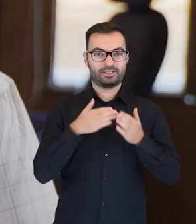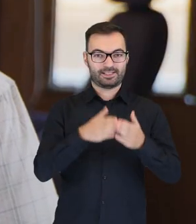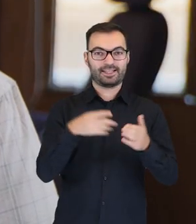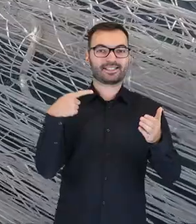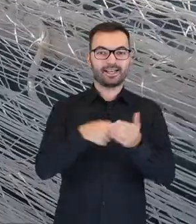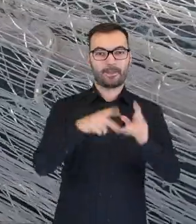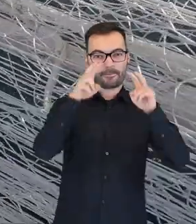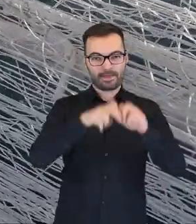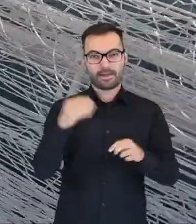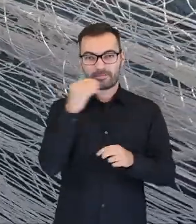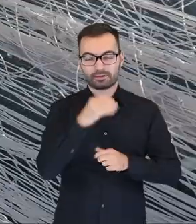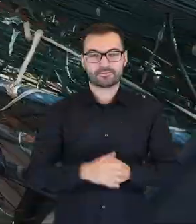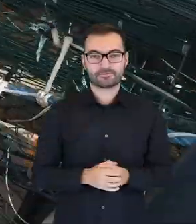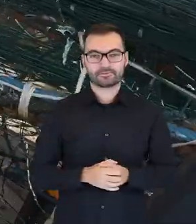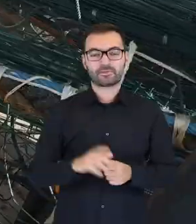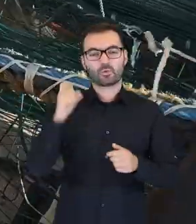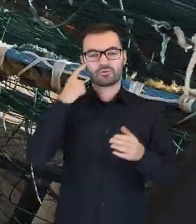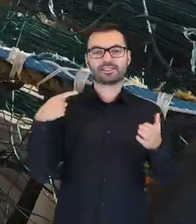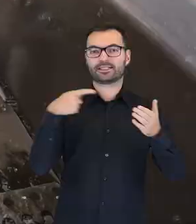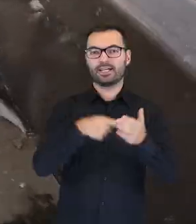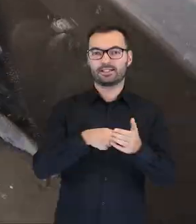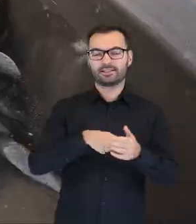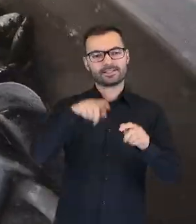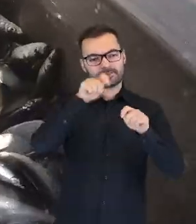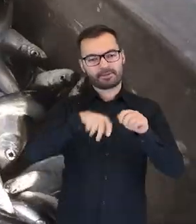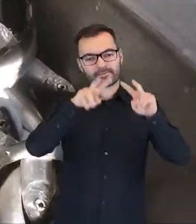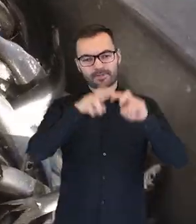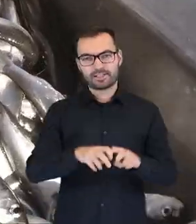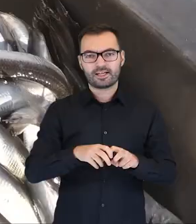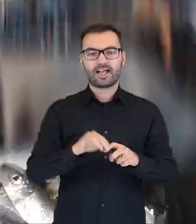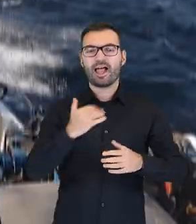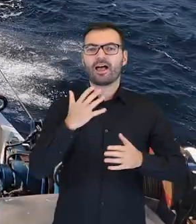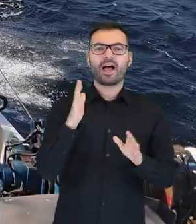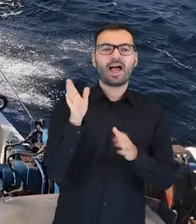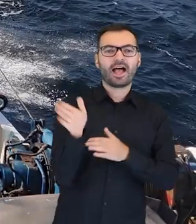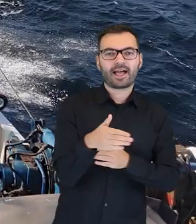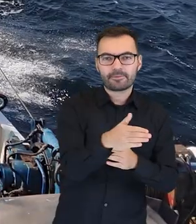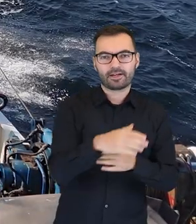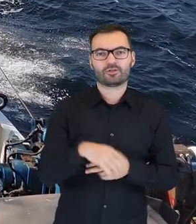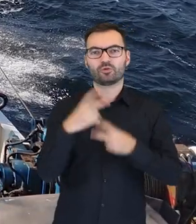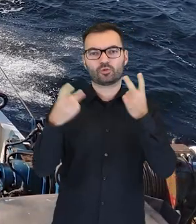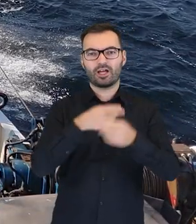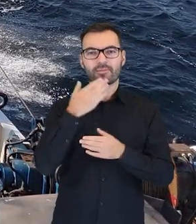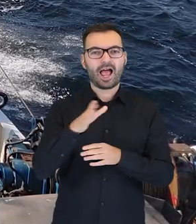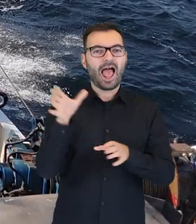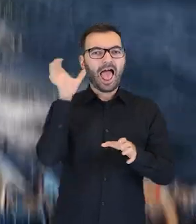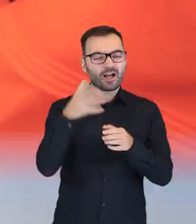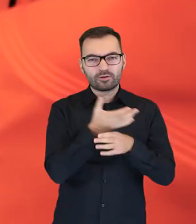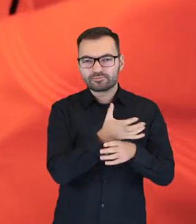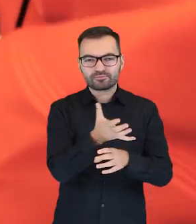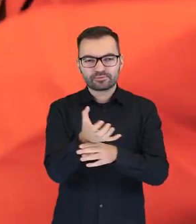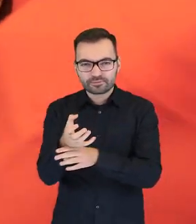Głównym celem większości rejsów Baltiki jest sprawdzenie kondycji ryb zamieszkujących nasze morze. Szukamy ich echo sondami, łowimy,